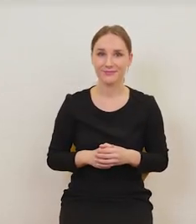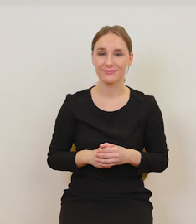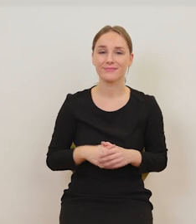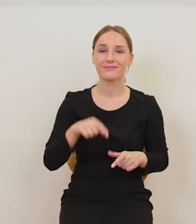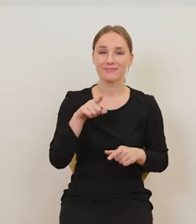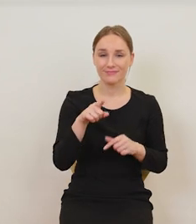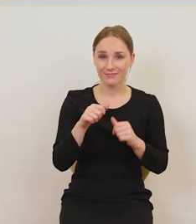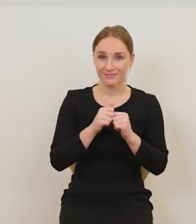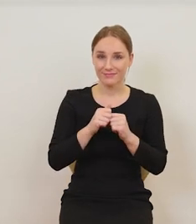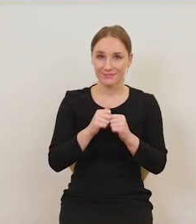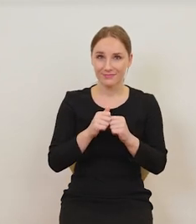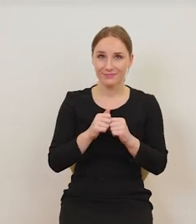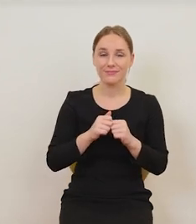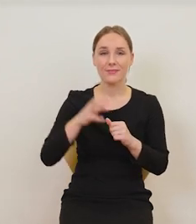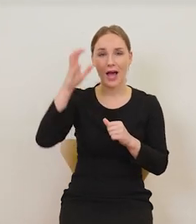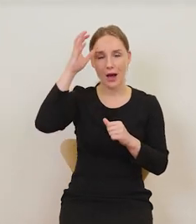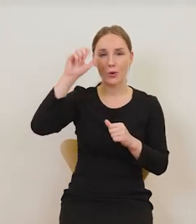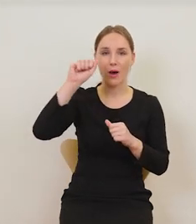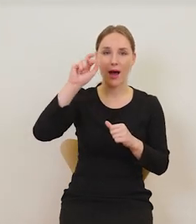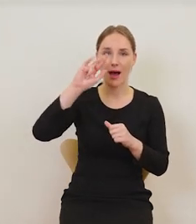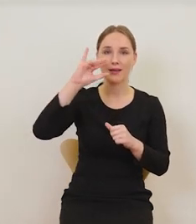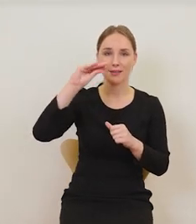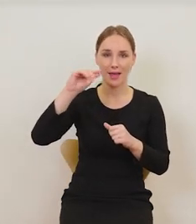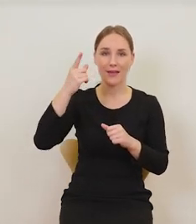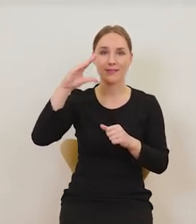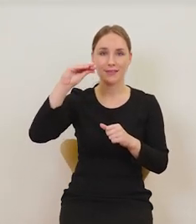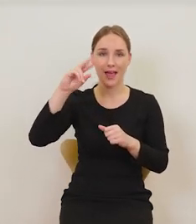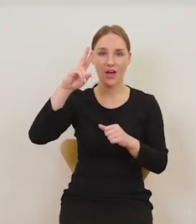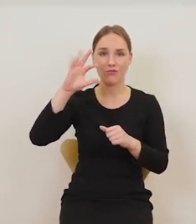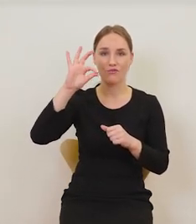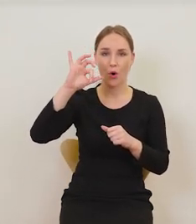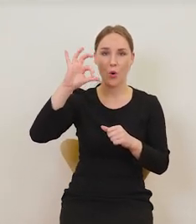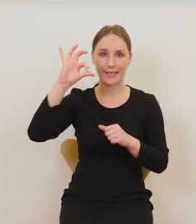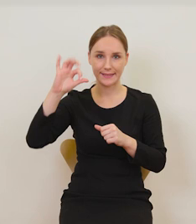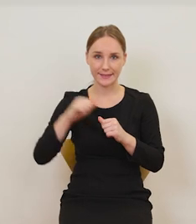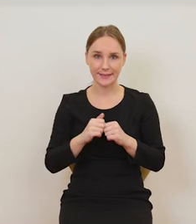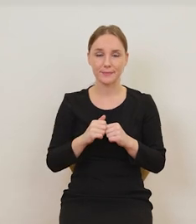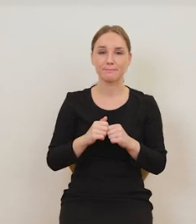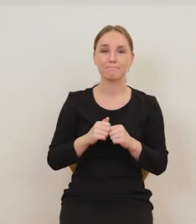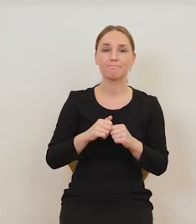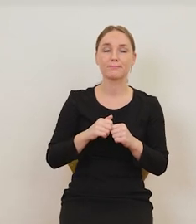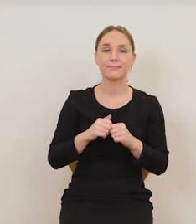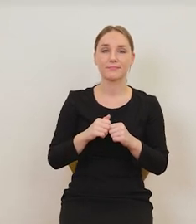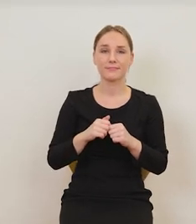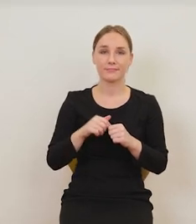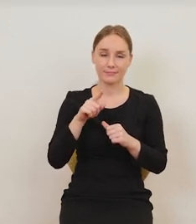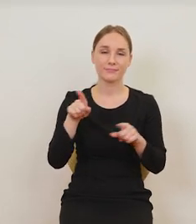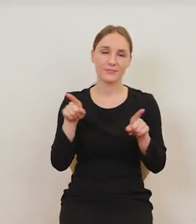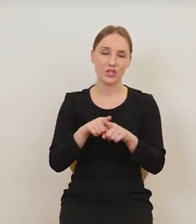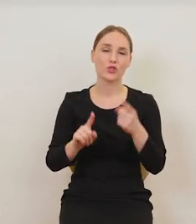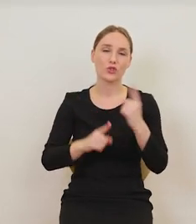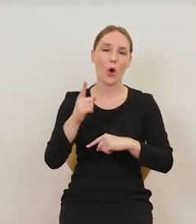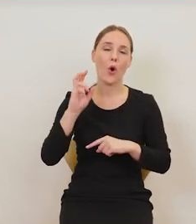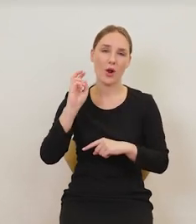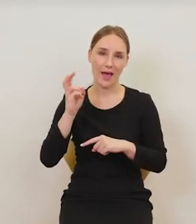Arie de Voix w lajdzie tworzący, więc to również Holender,